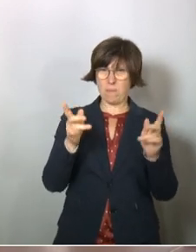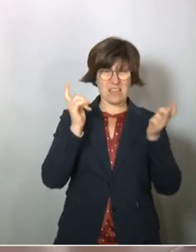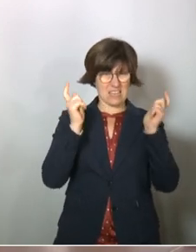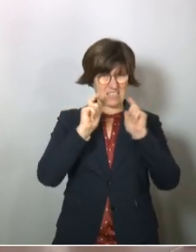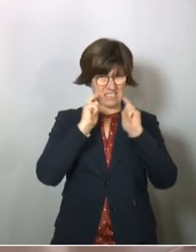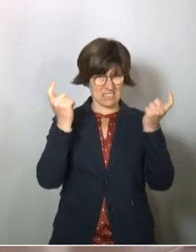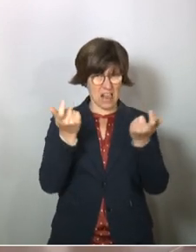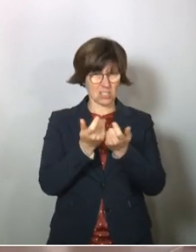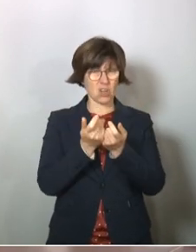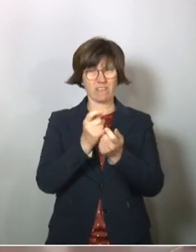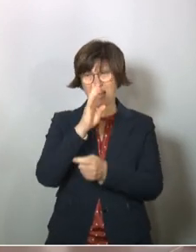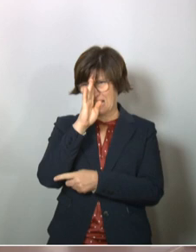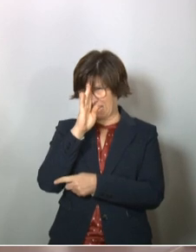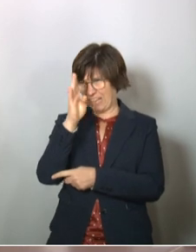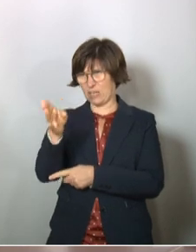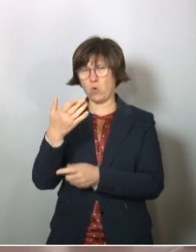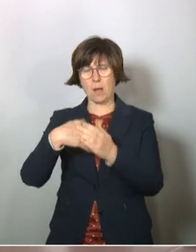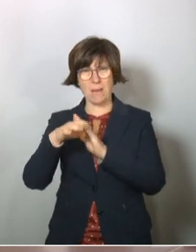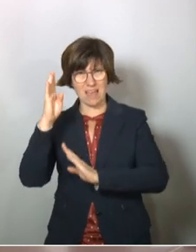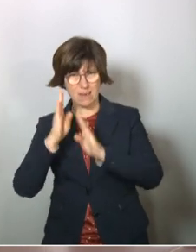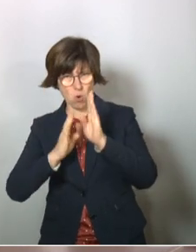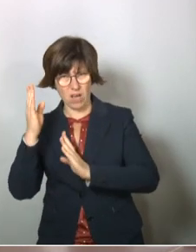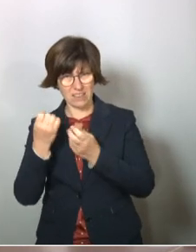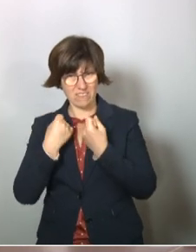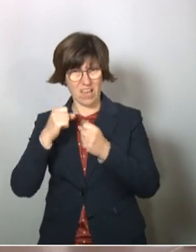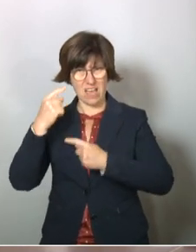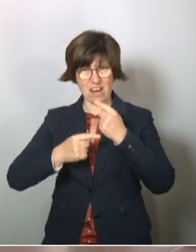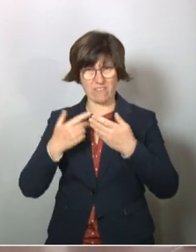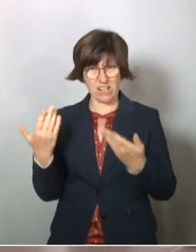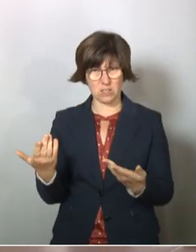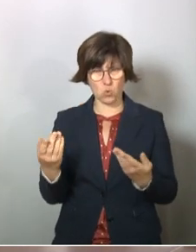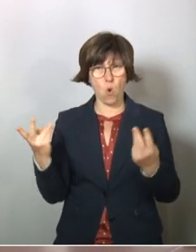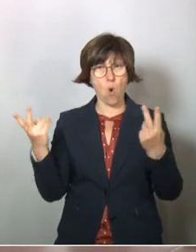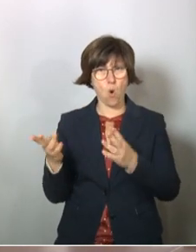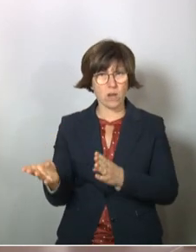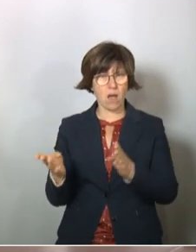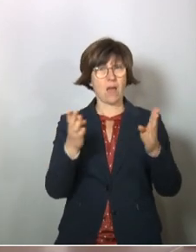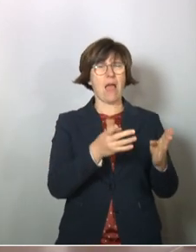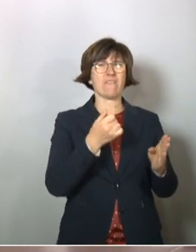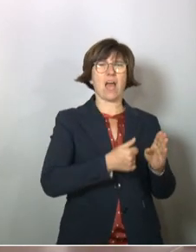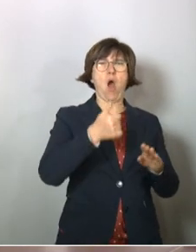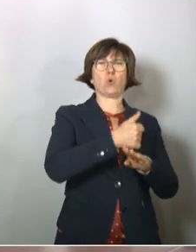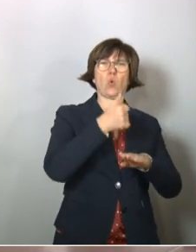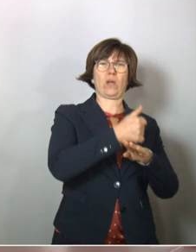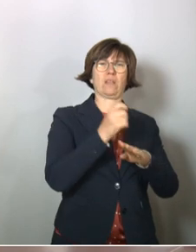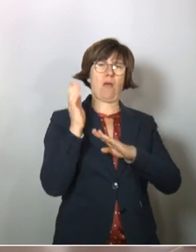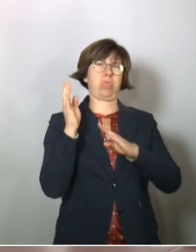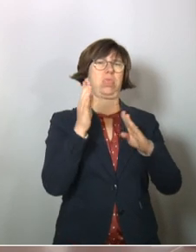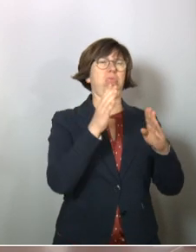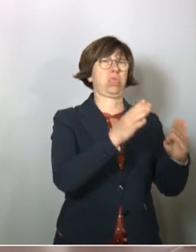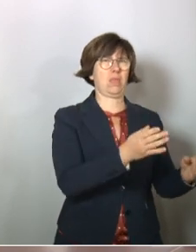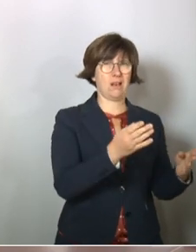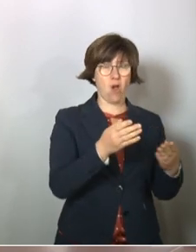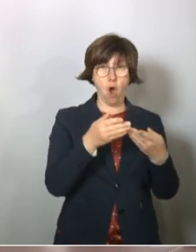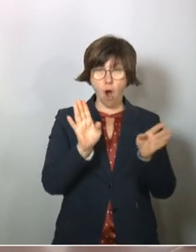Gesellschaften Richtung mehr Demokratie und Freiheit entwickeln oder ob sie immer autoritärer werden. Dass das